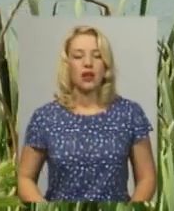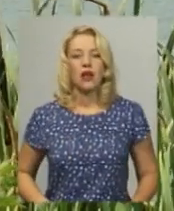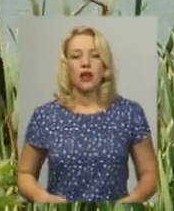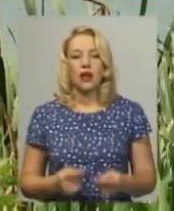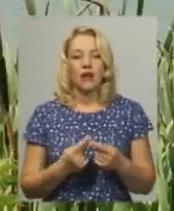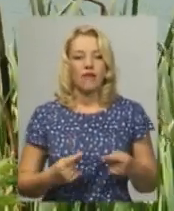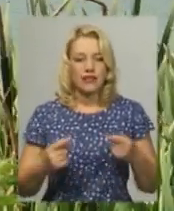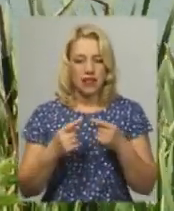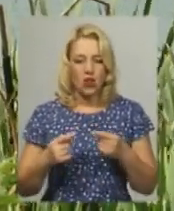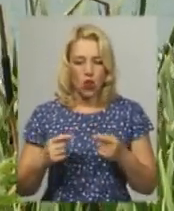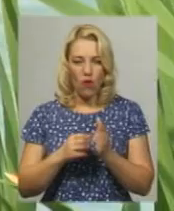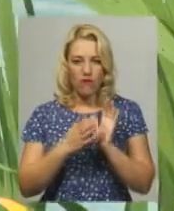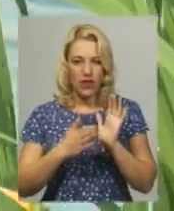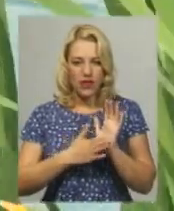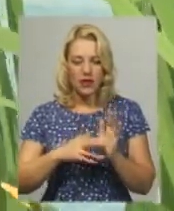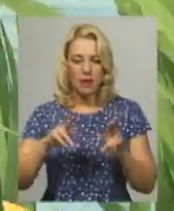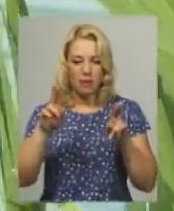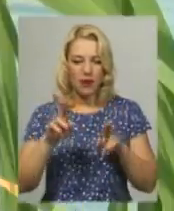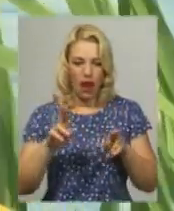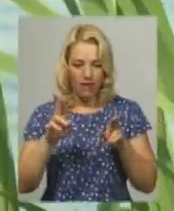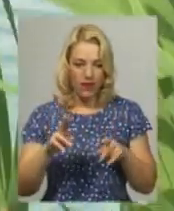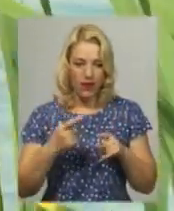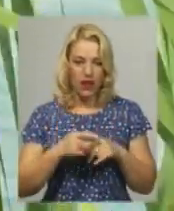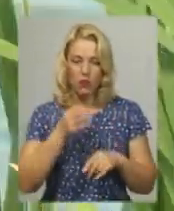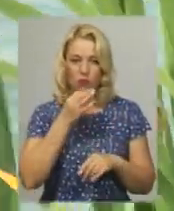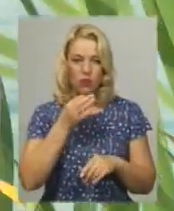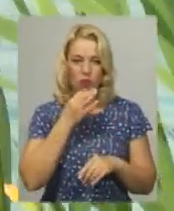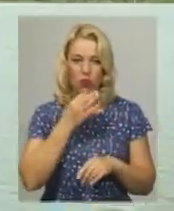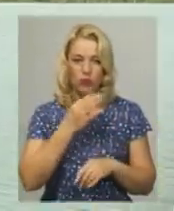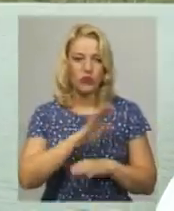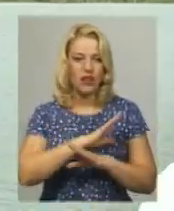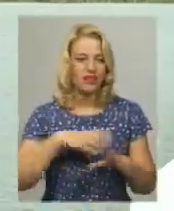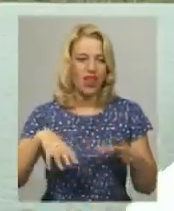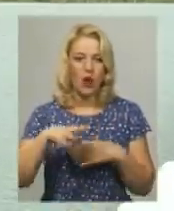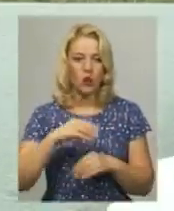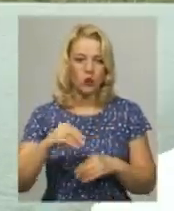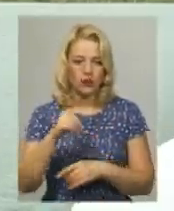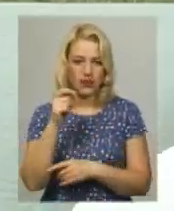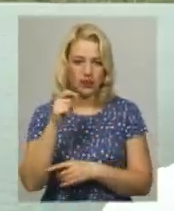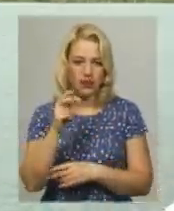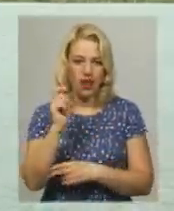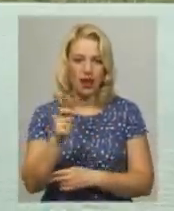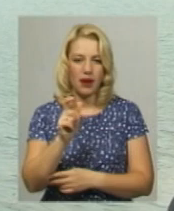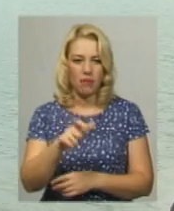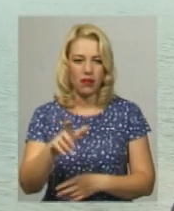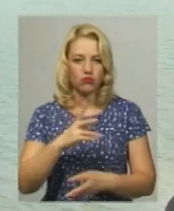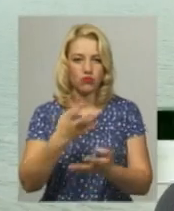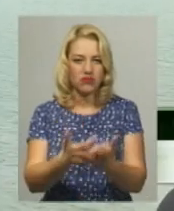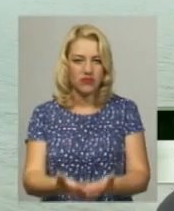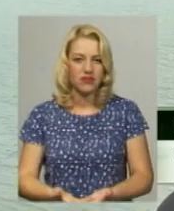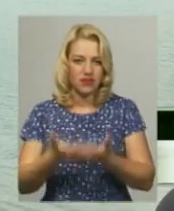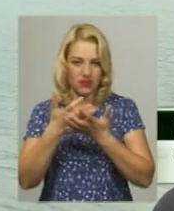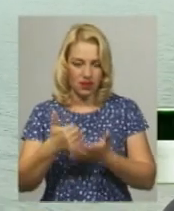членами громадської організації правила подобаються не всім рибалкам, каже Михайло Песікера. Вловили сіті, витягували сіті. Ми